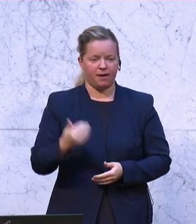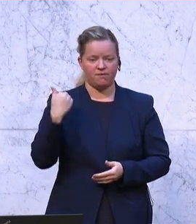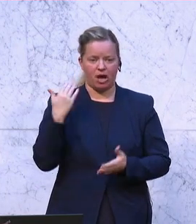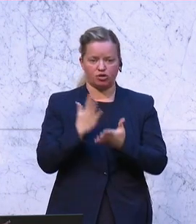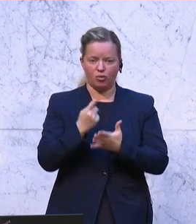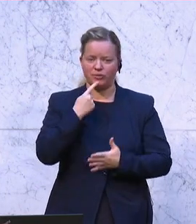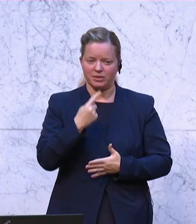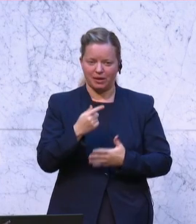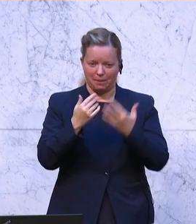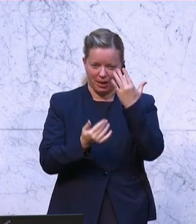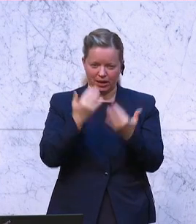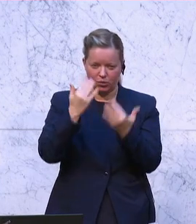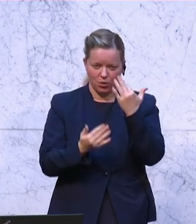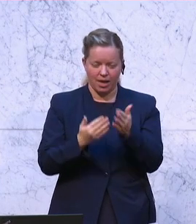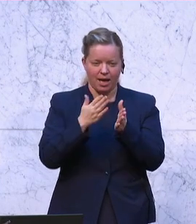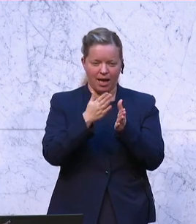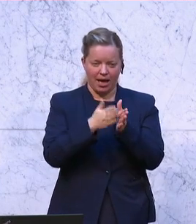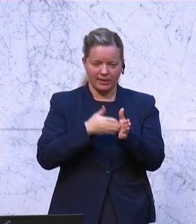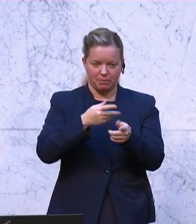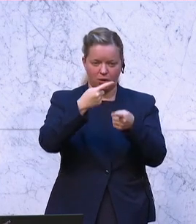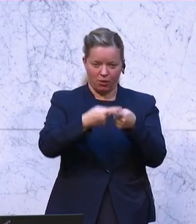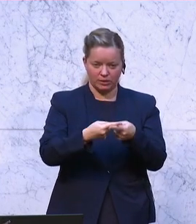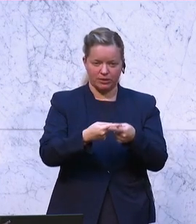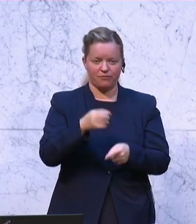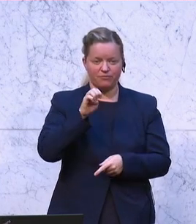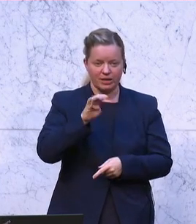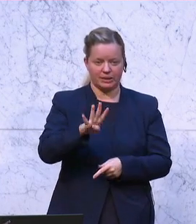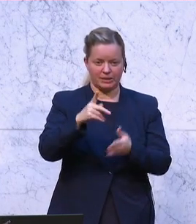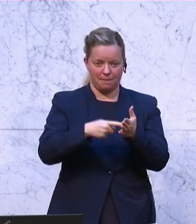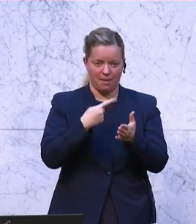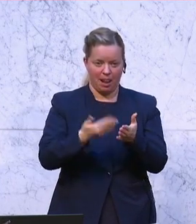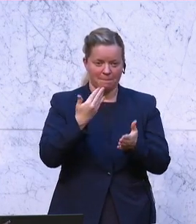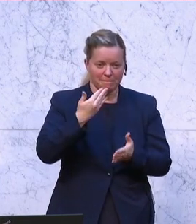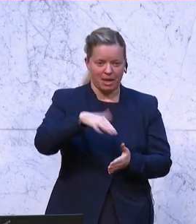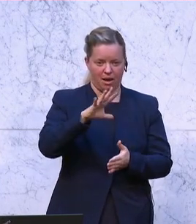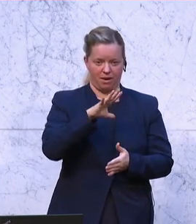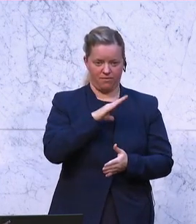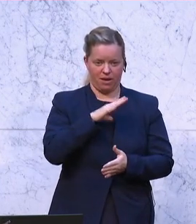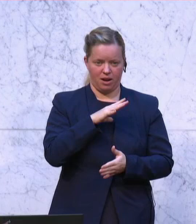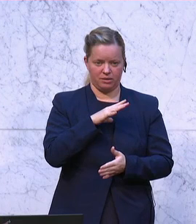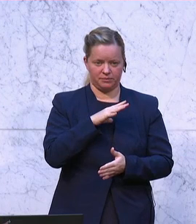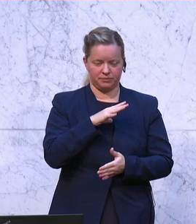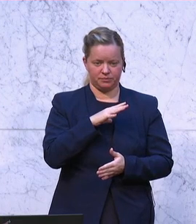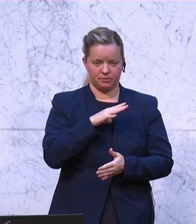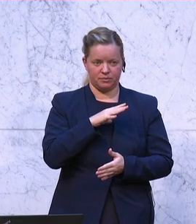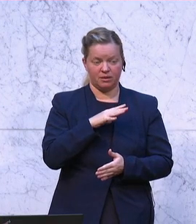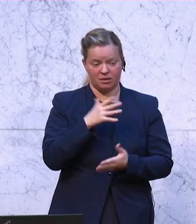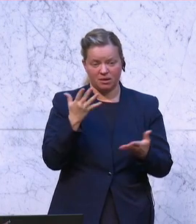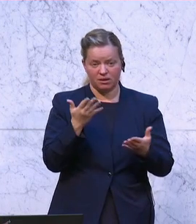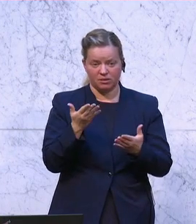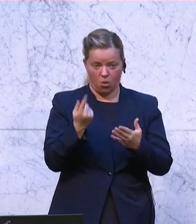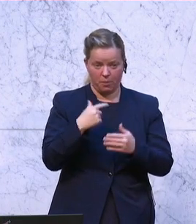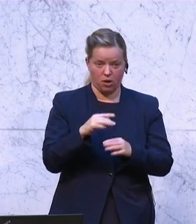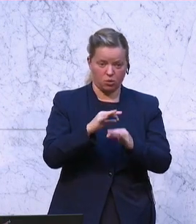dass so eine Eisenbahnkreuzung 14 Mal gefährlicher ist, dass man dann 14 Mal eher tödlich von